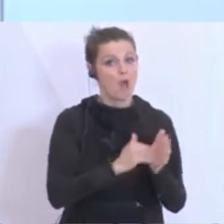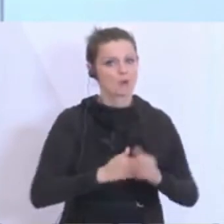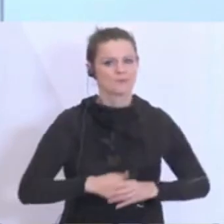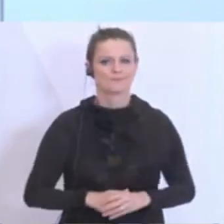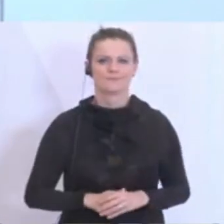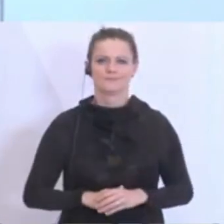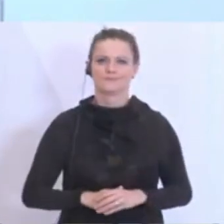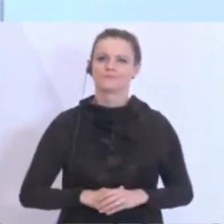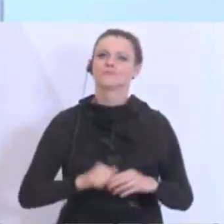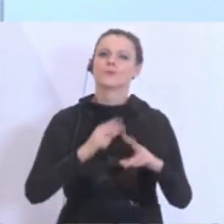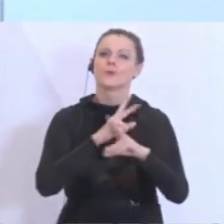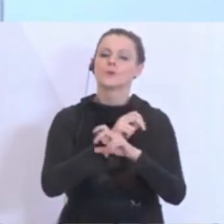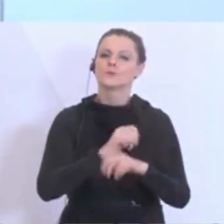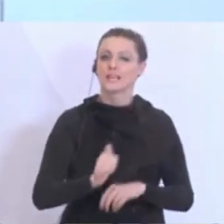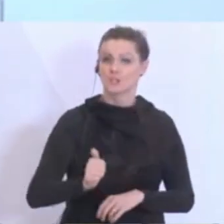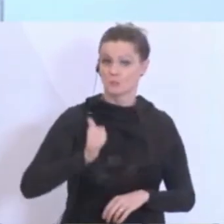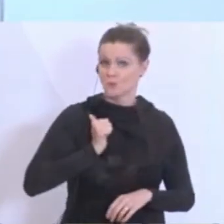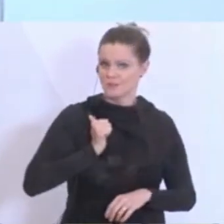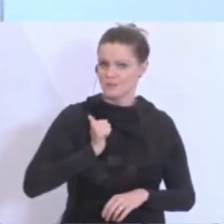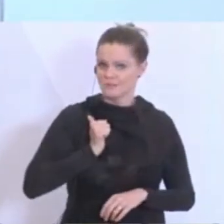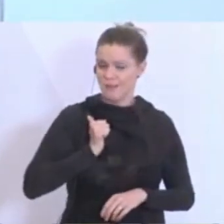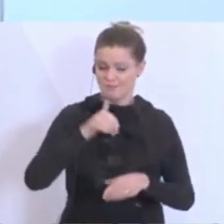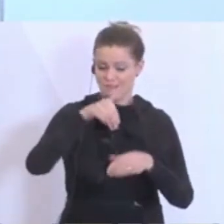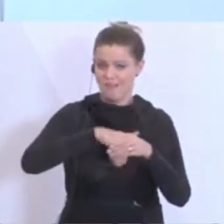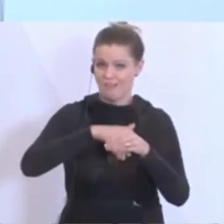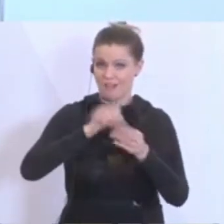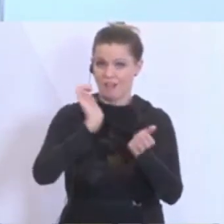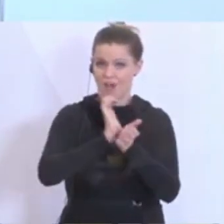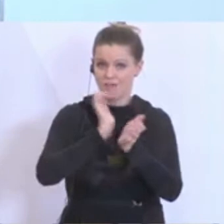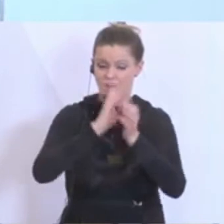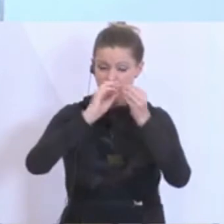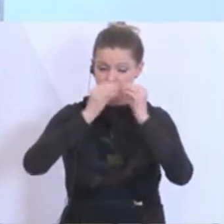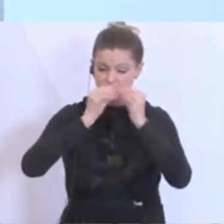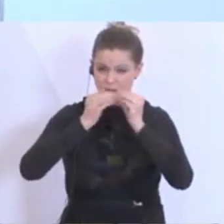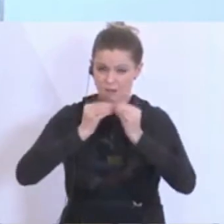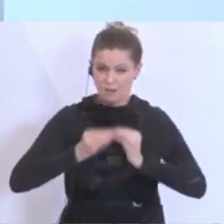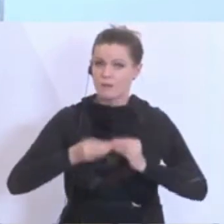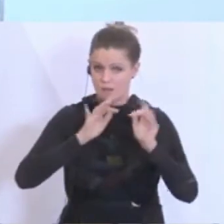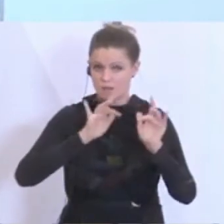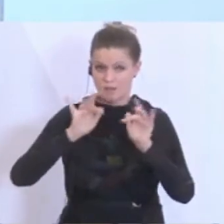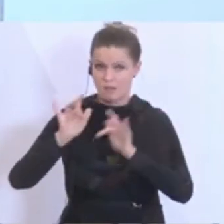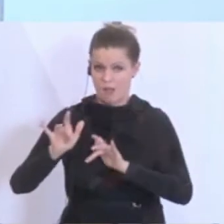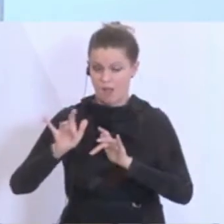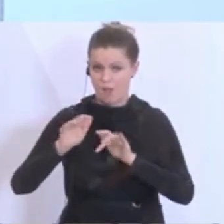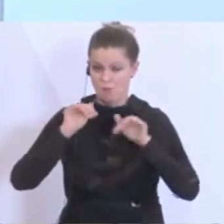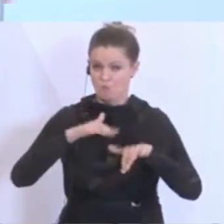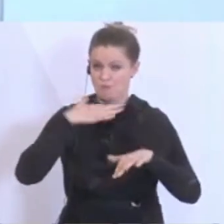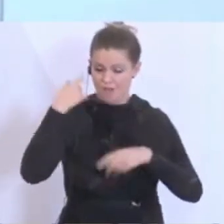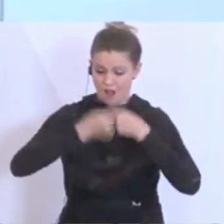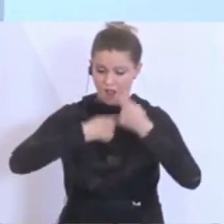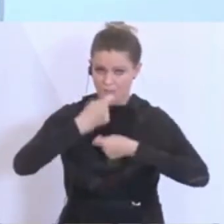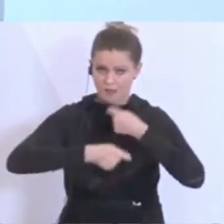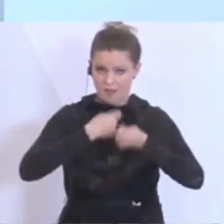Das österreichische Bundesheer hat sehr komplexe Aufgabenstellungen abzuarbeiten. Frau